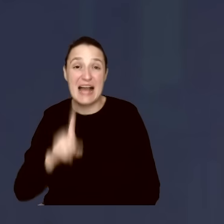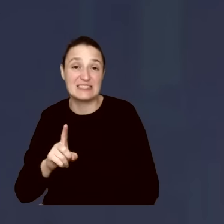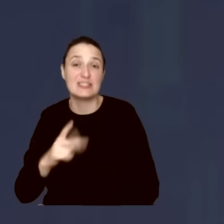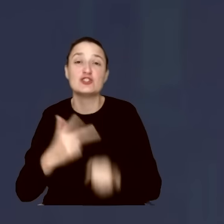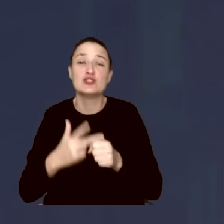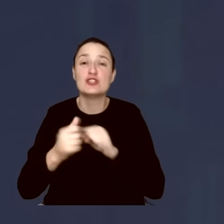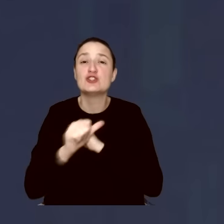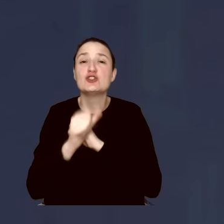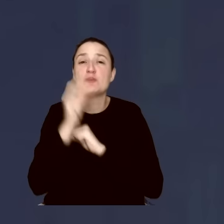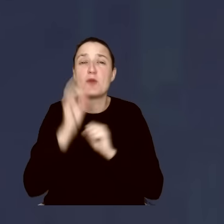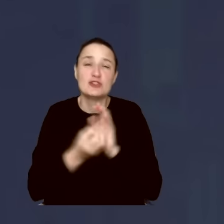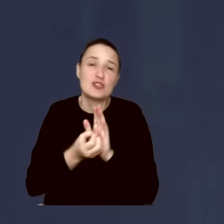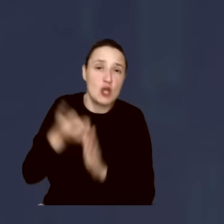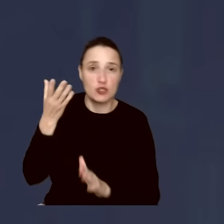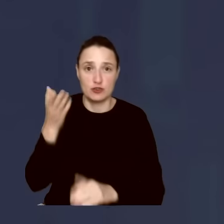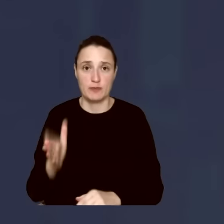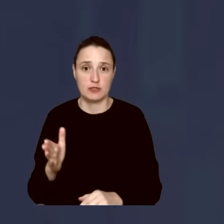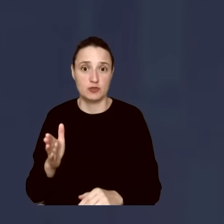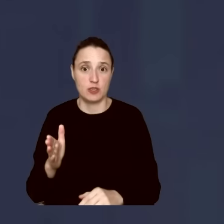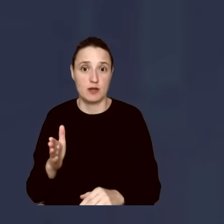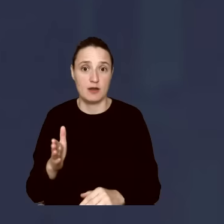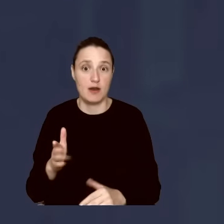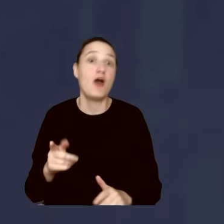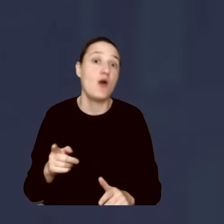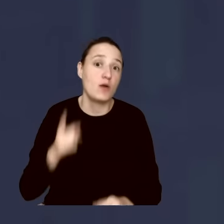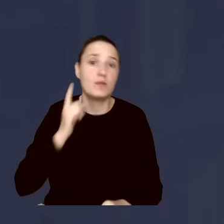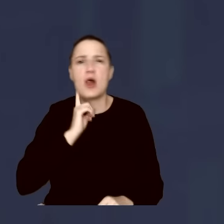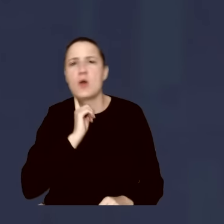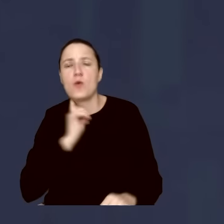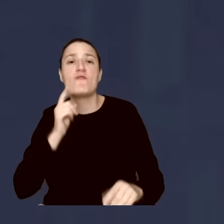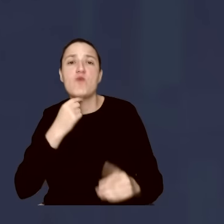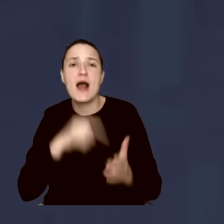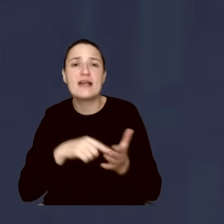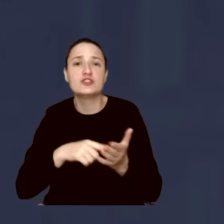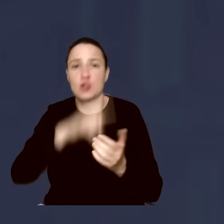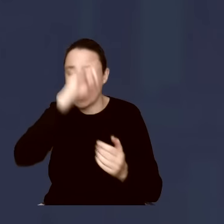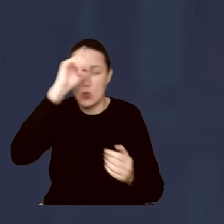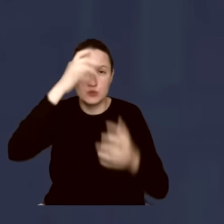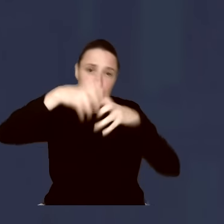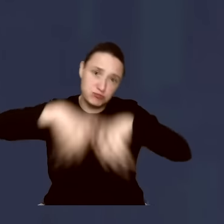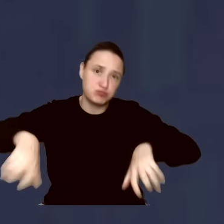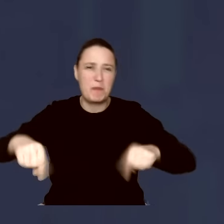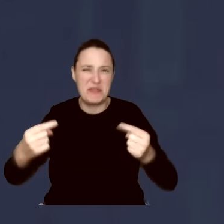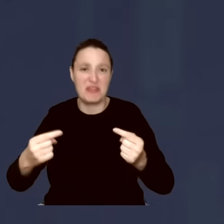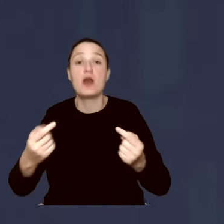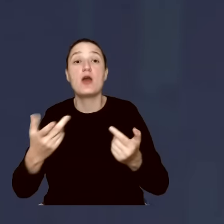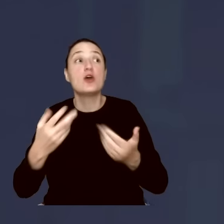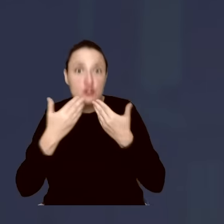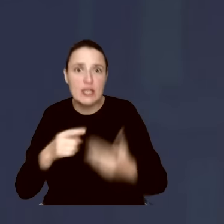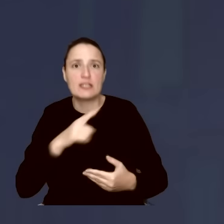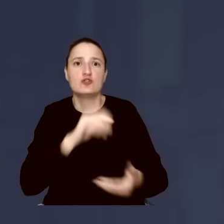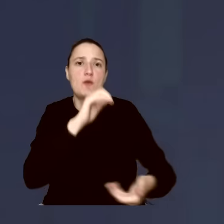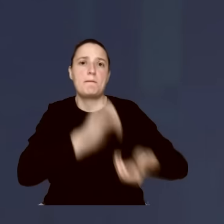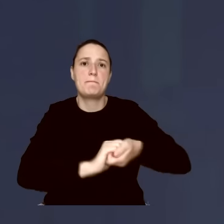60% więcej. Pod płaszczykiem tej polaryzacji przyklepał pakt migracyjny. Przed chwilą mogliście państwo